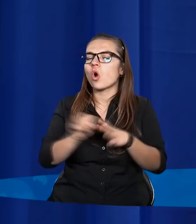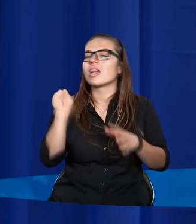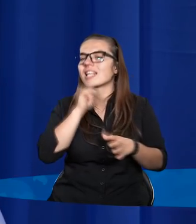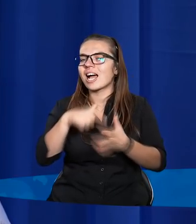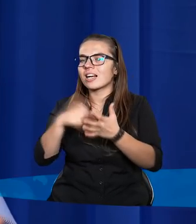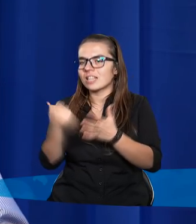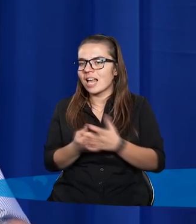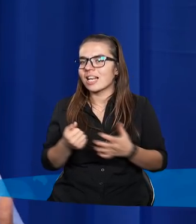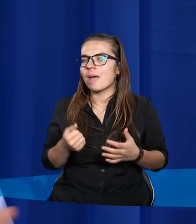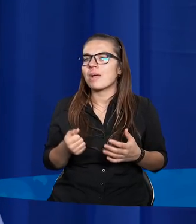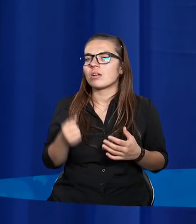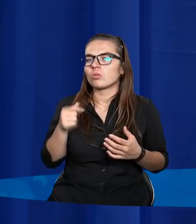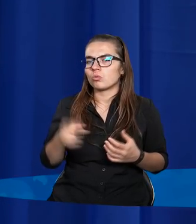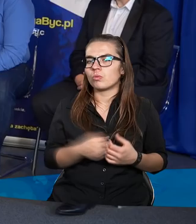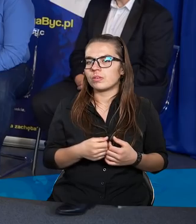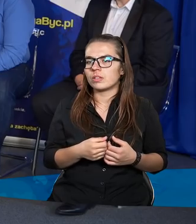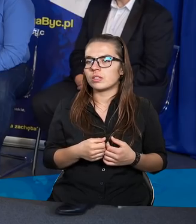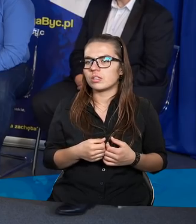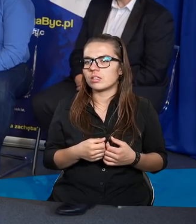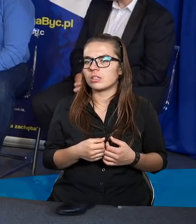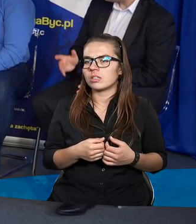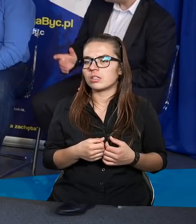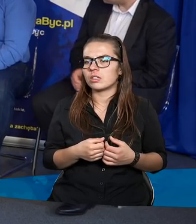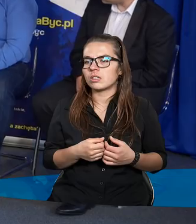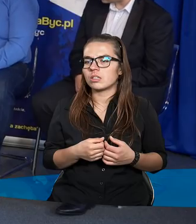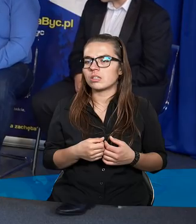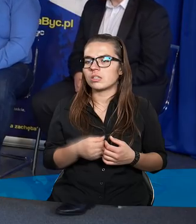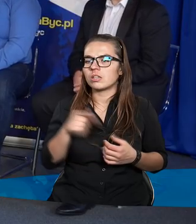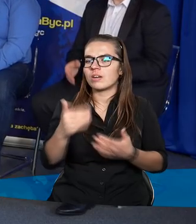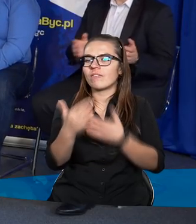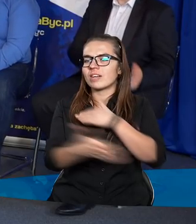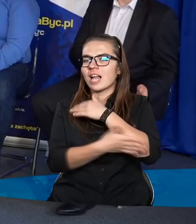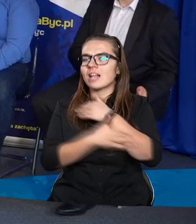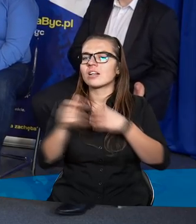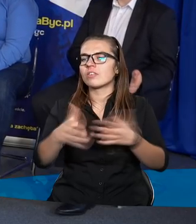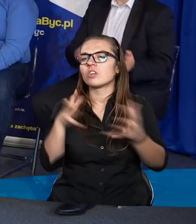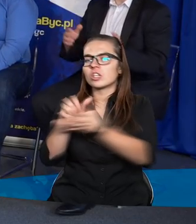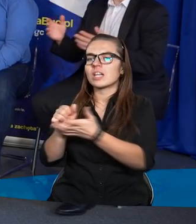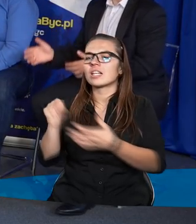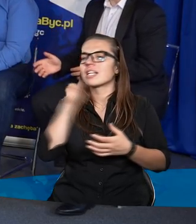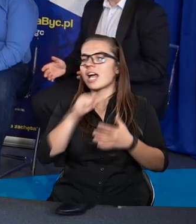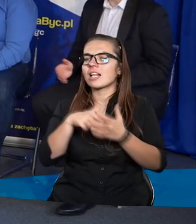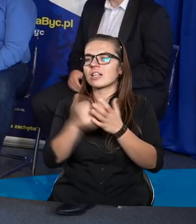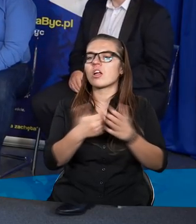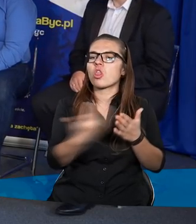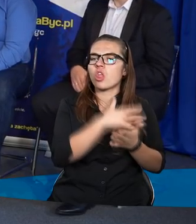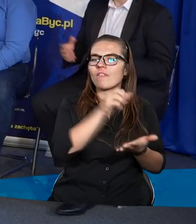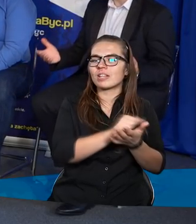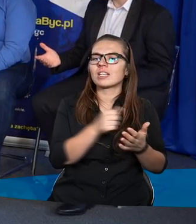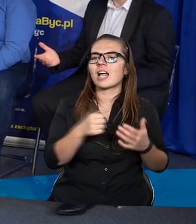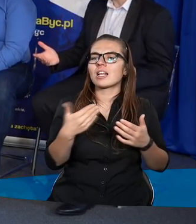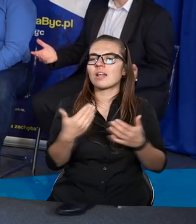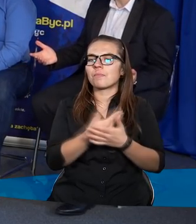Testamentu, tylko że on jest z więźle opisany. Dzięki. Pomiędzy ostatnią księgą Starego Testamentu, a pierwszą księgą Nowego Testamentu